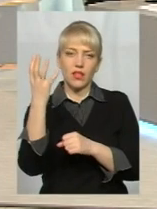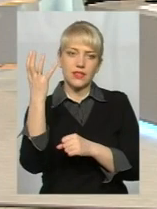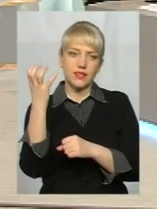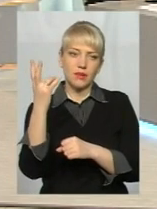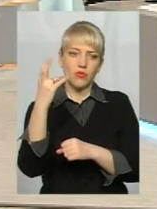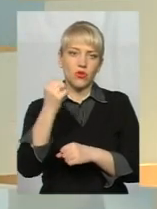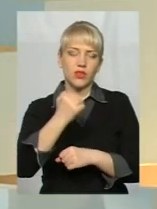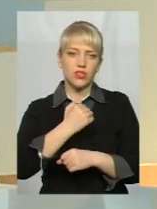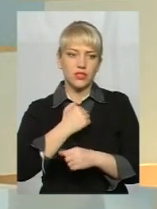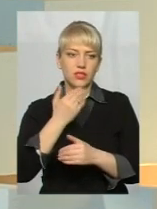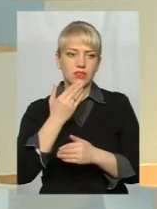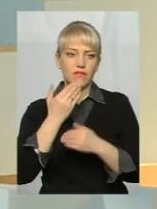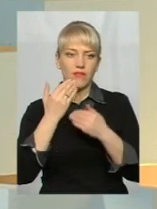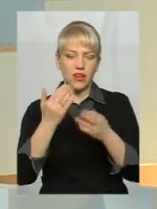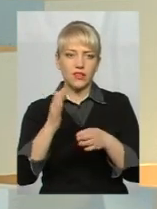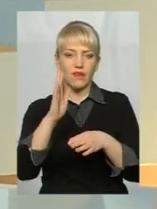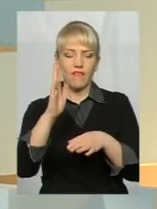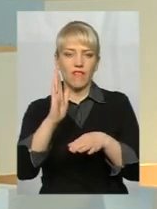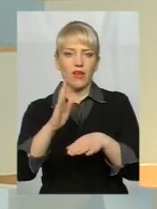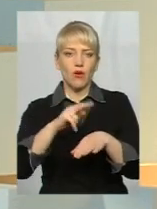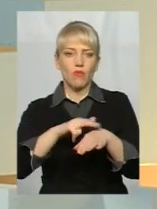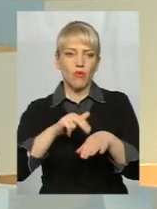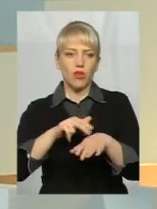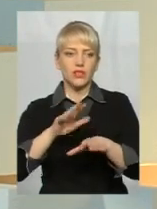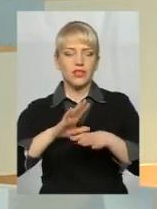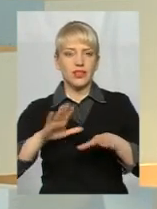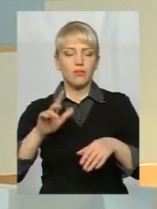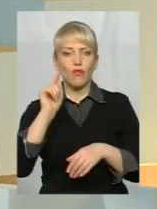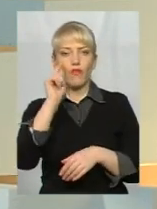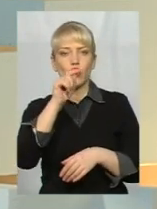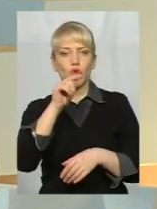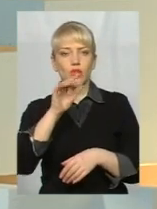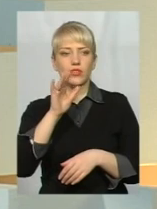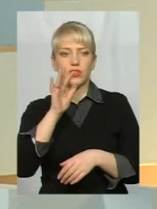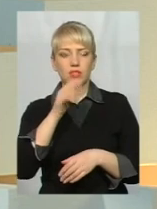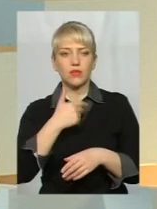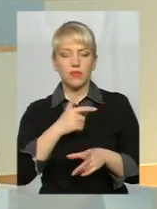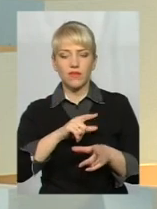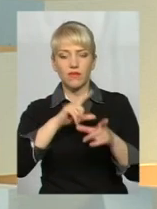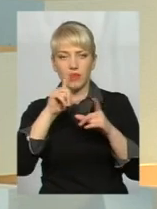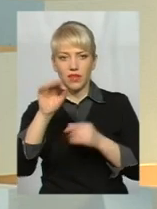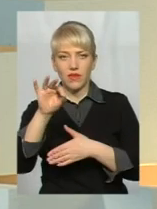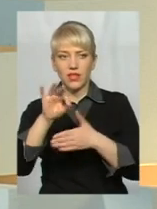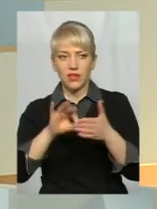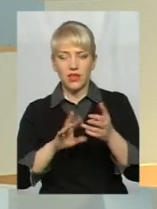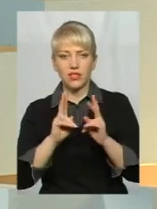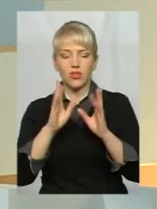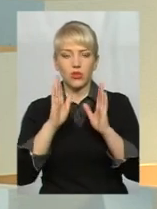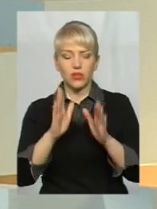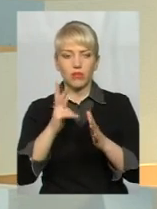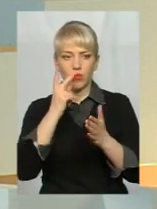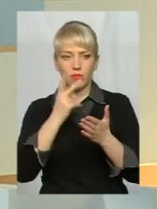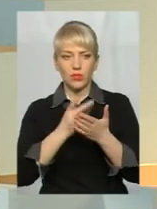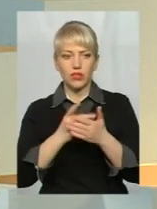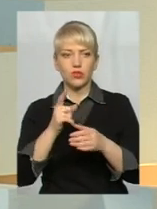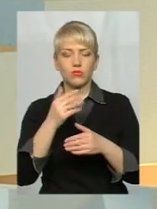жаль, звернення в поліцію не було тоді, якби в той час. Ми виїхали відразу, як тільки побачили, тому що звернулись до нас